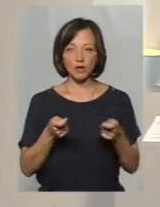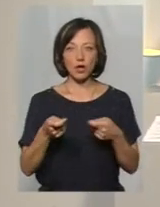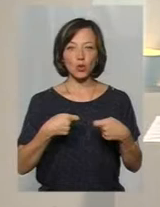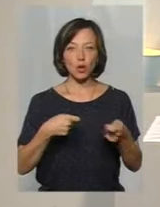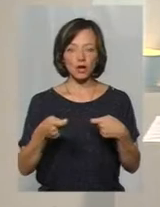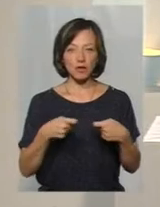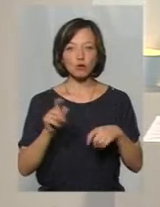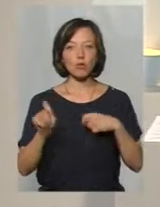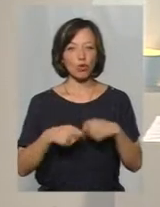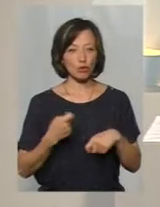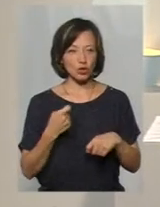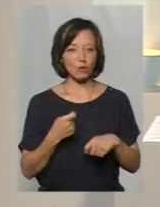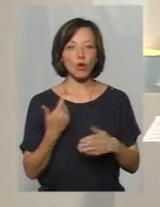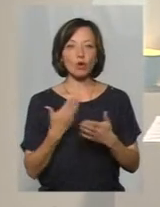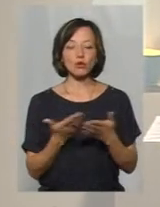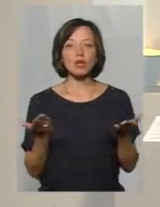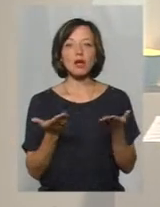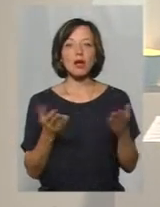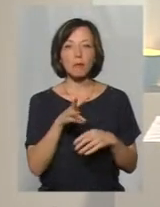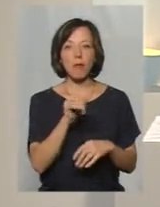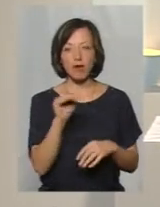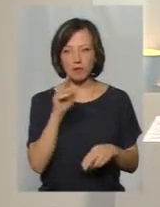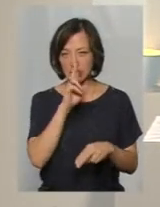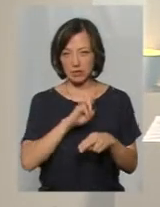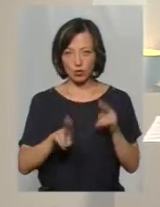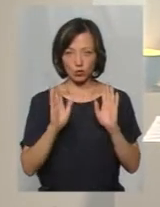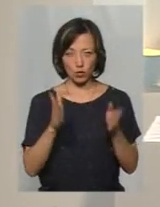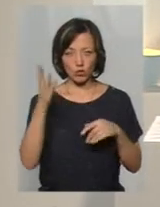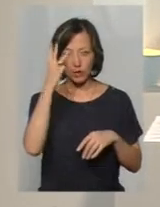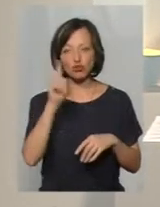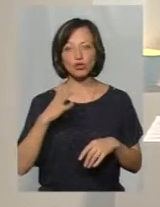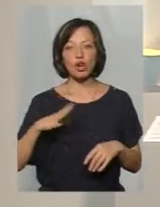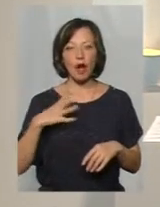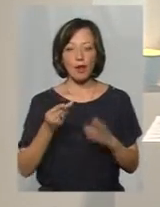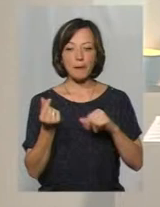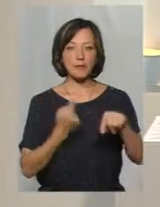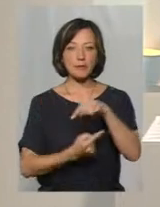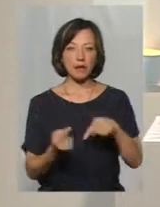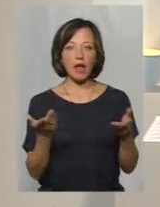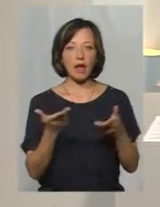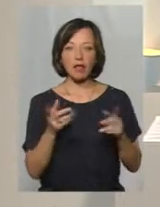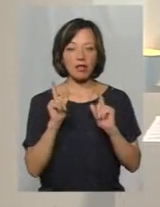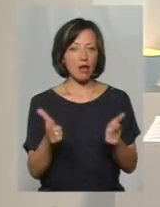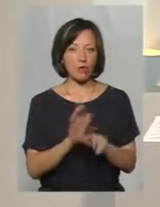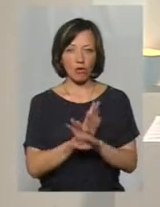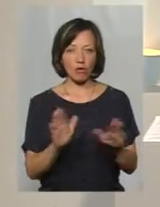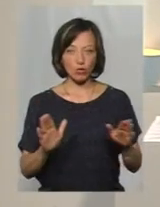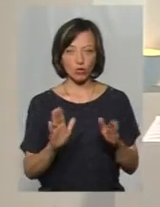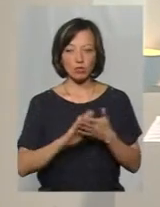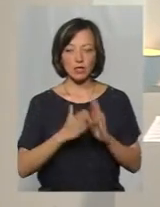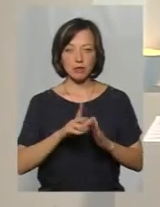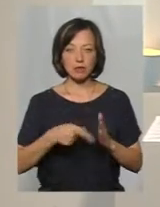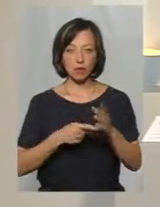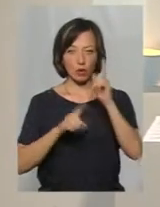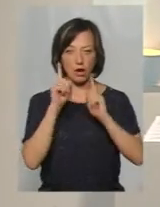торгівлі, з порушенням. Отож, які мафи зникнуть у Хмельницькому та що чекає на підприємців, які не погоджуються з позицією